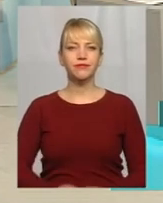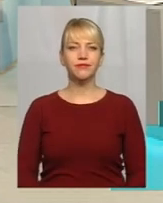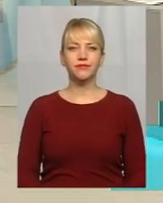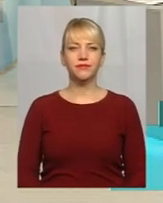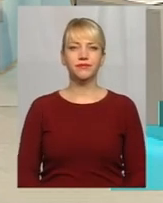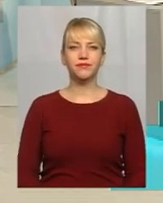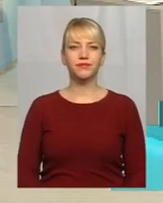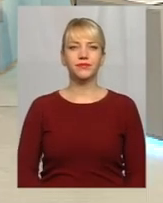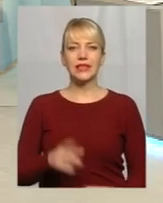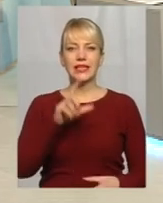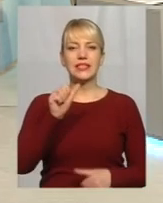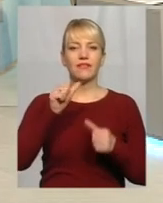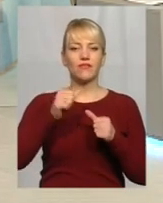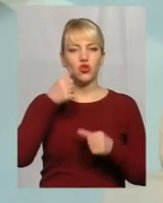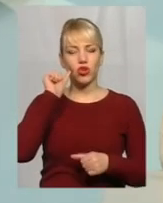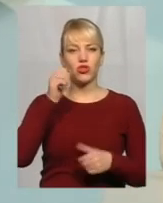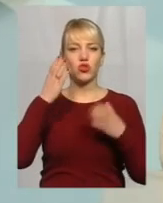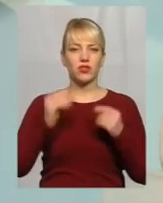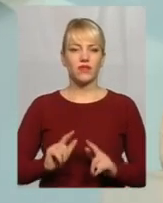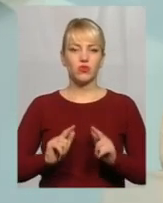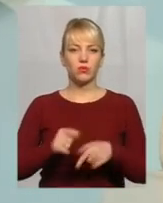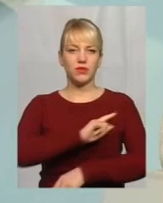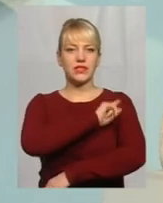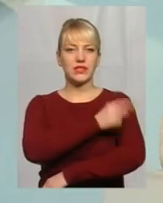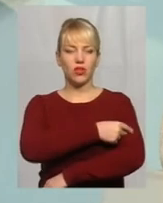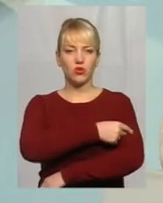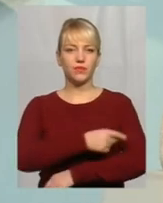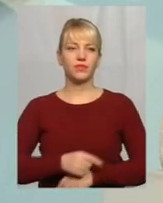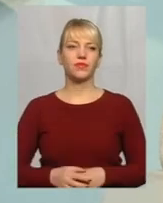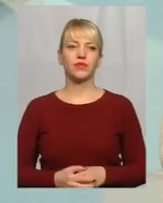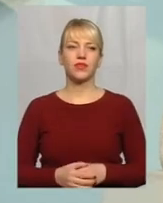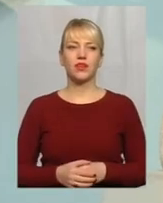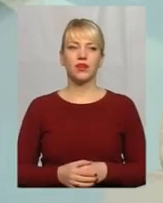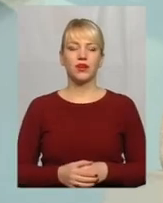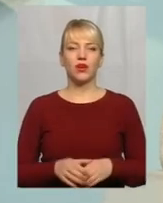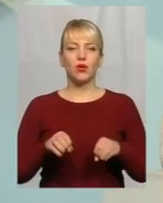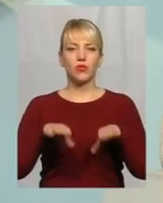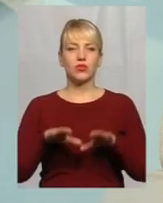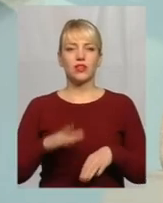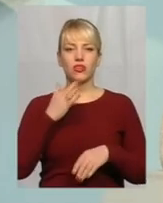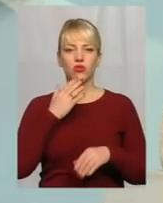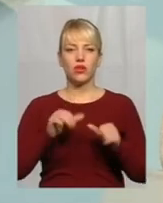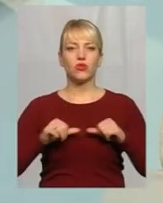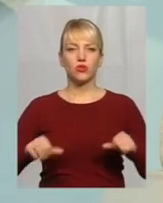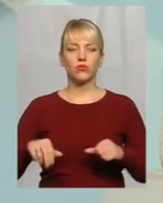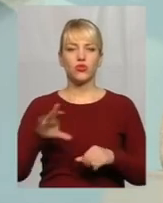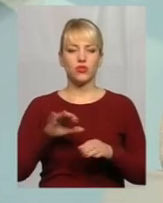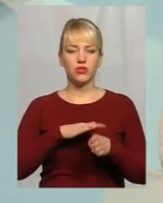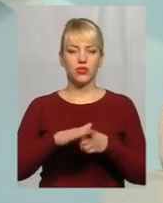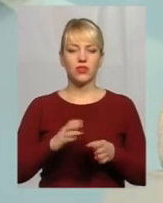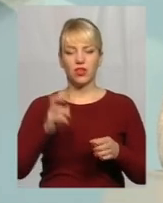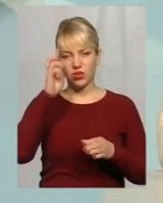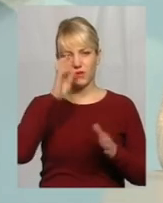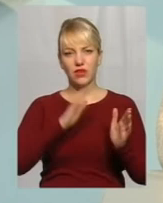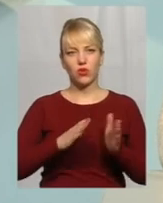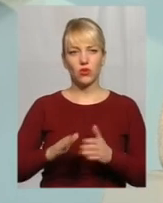Зі вчорашнього дня вступили сили постанови Національної комісії, що здійснює державне регулювання у